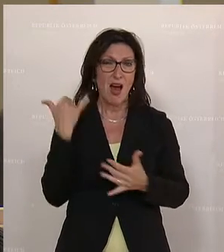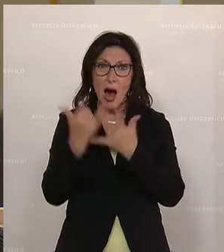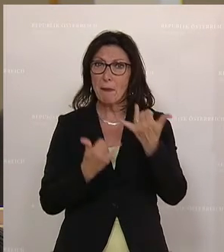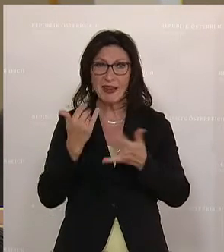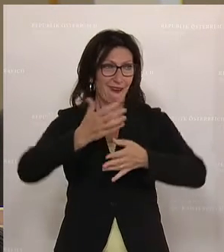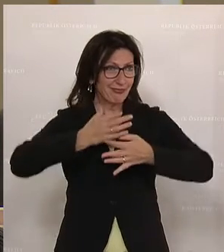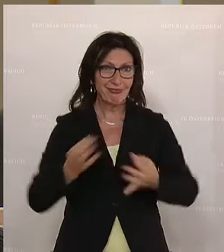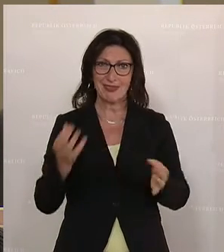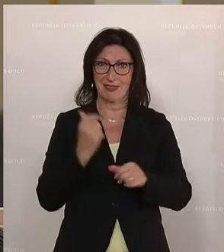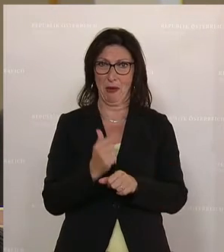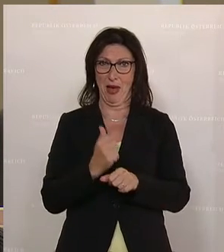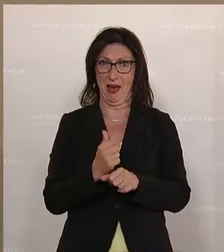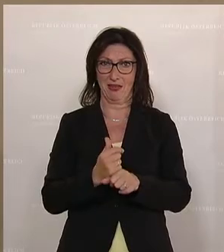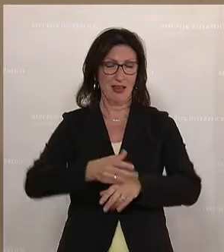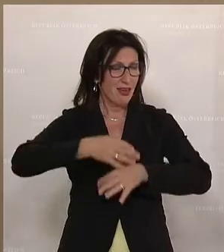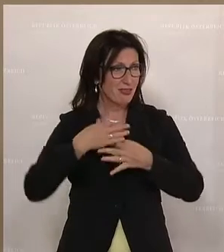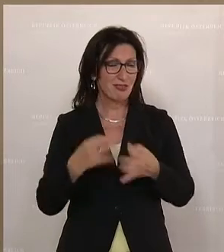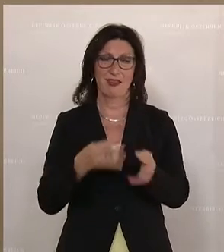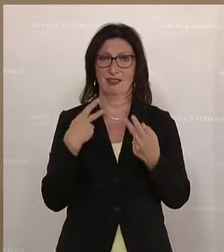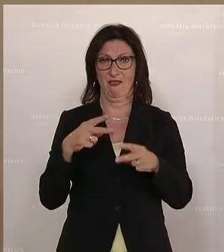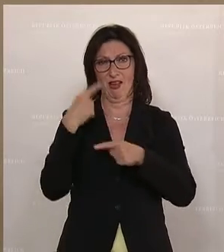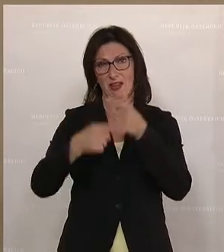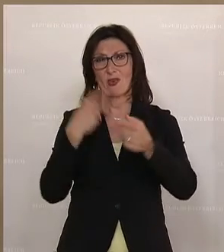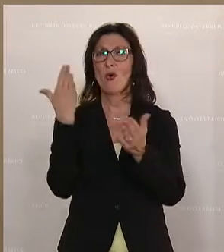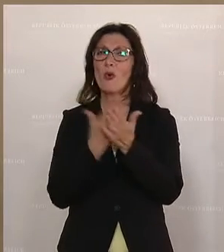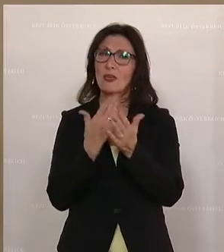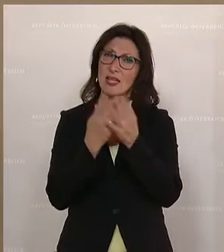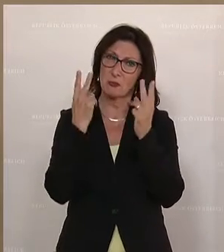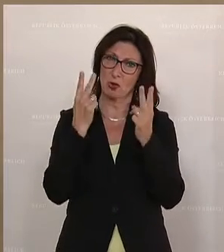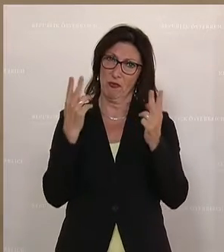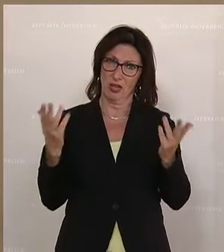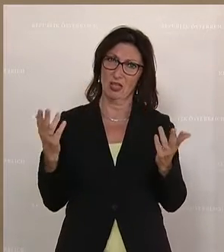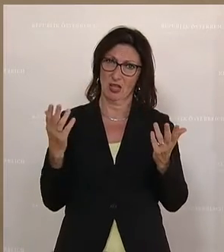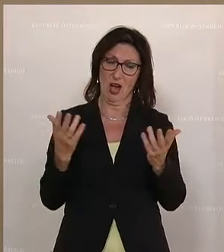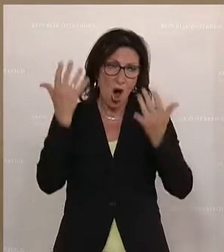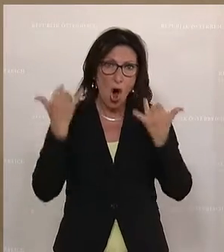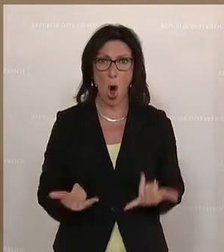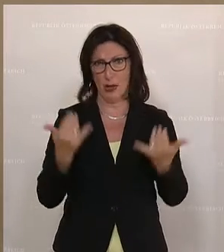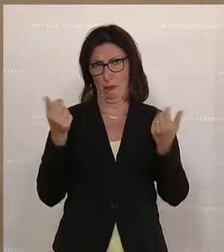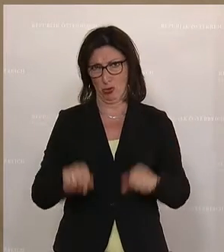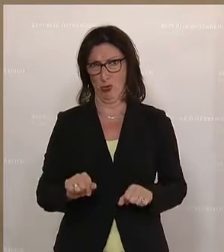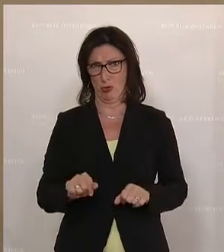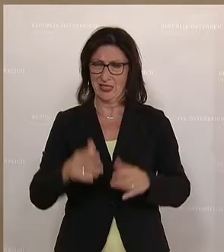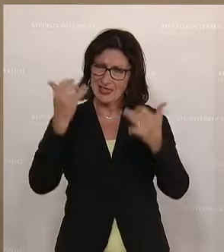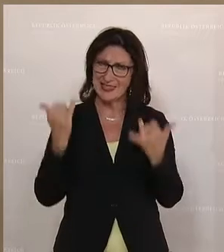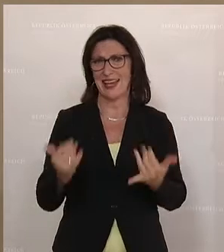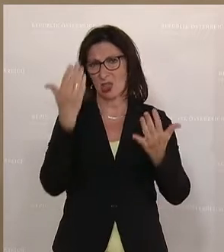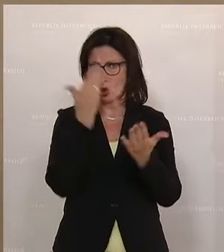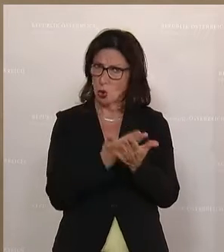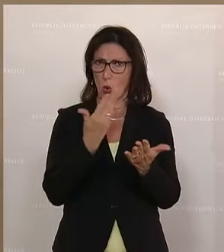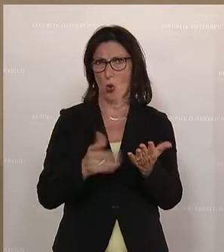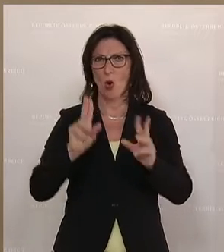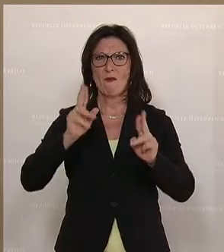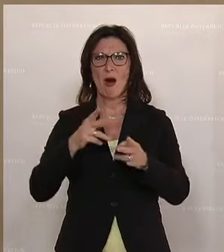passiert ist und nichts weitergeht. Und genau deswegen ist es wichtig, dass wir hier das heute beschließen in dieser Form, weil es dieses